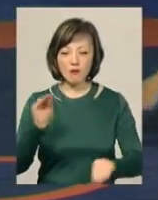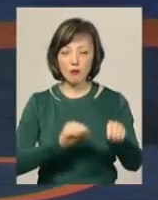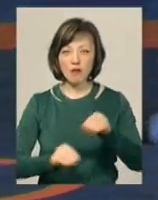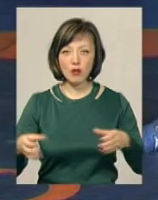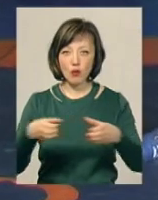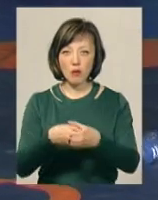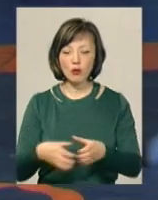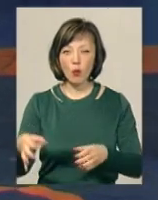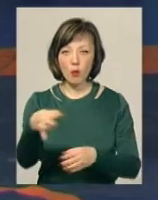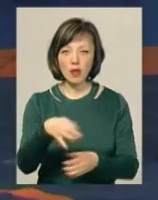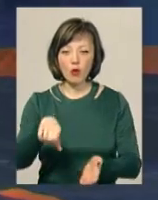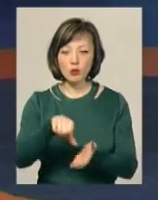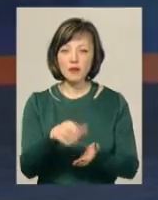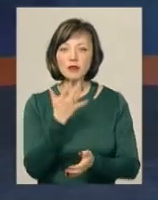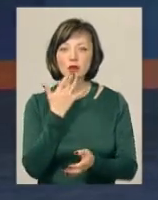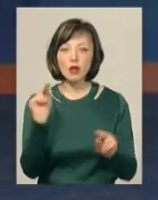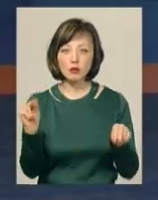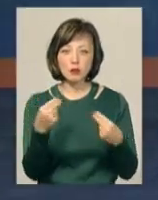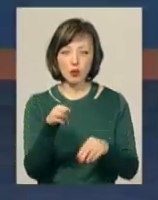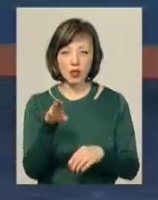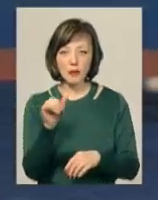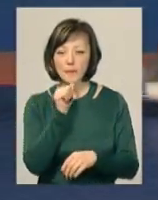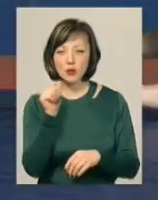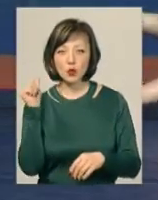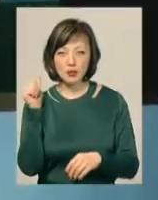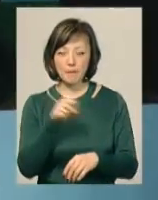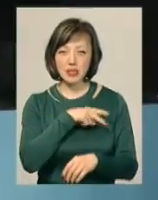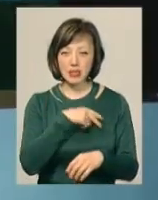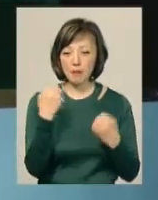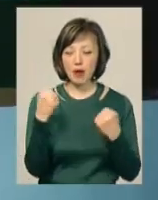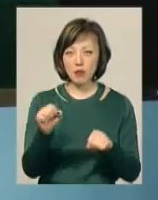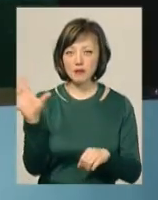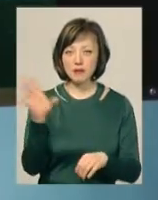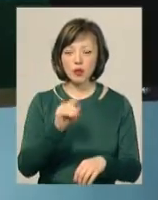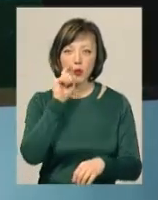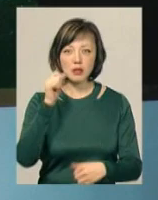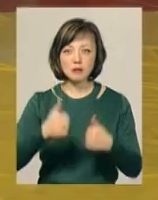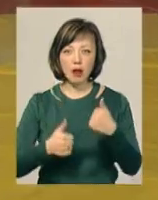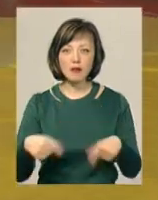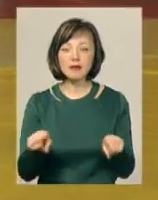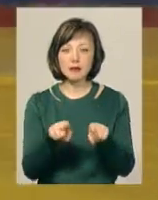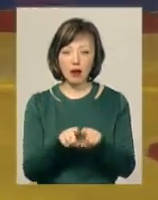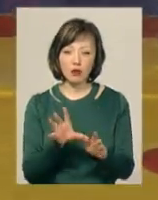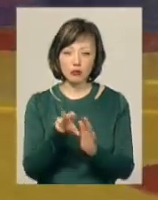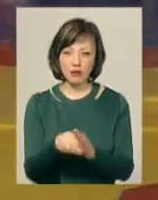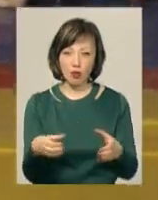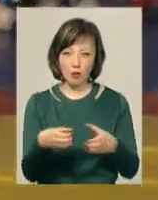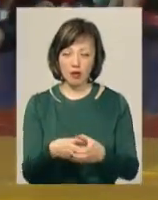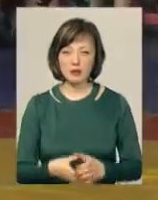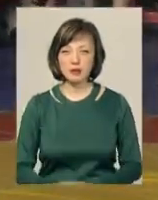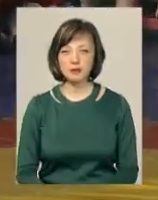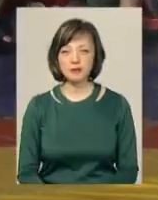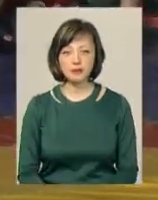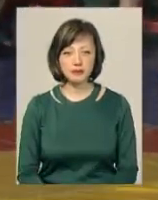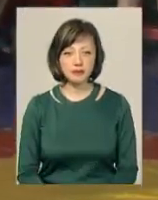збірної області для участі в національному чемпіонаті. Хоча минулорічні призери й переможці всеукраїнських першостей і так уже в команді. Світлана